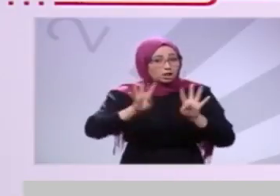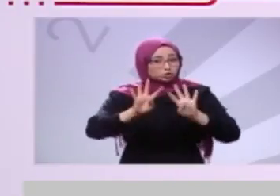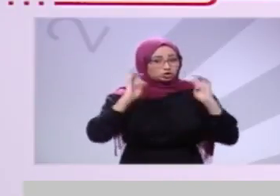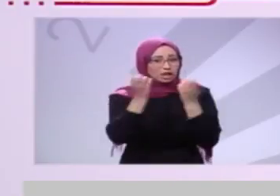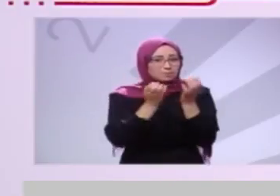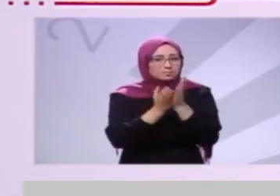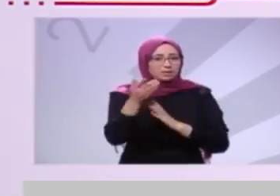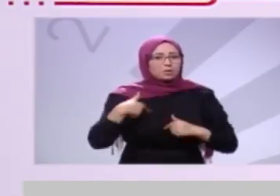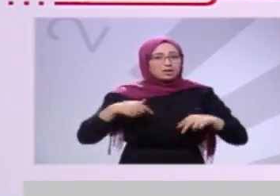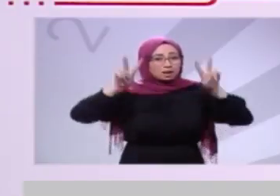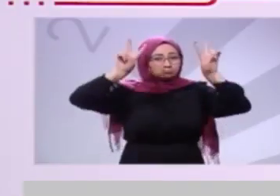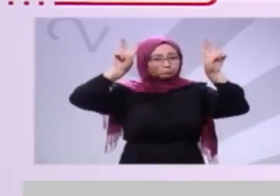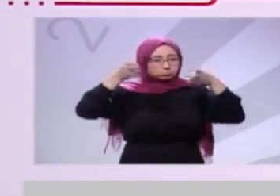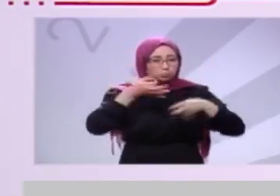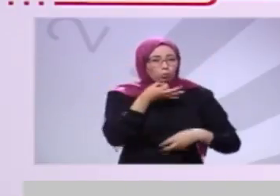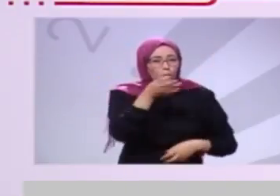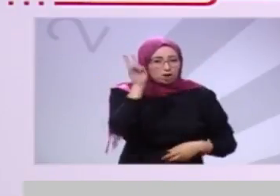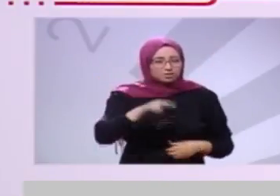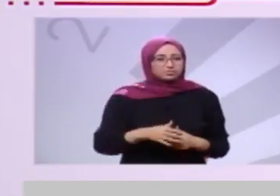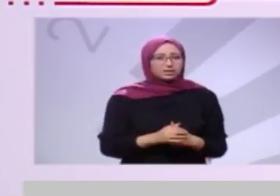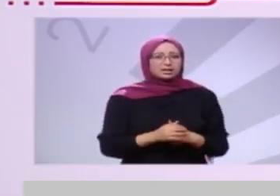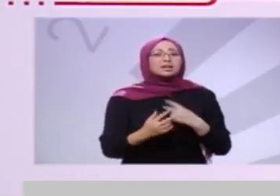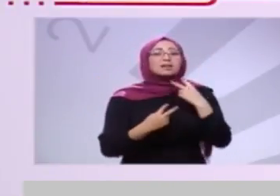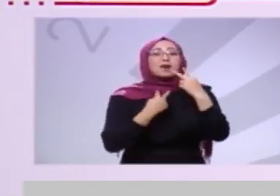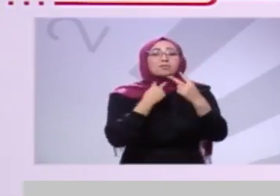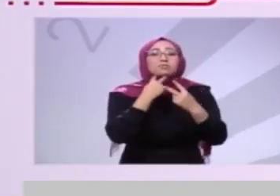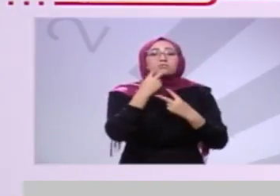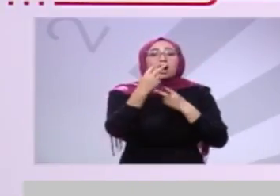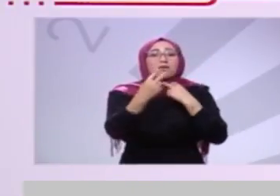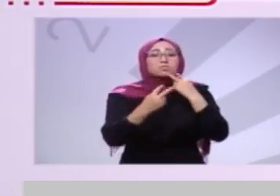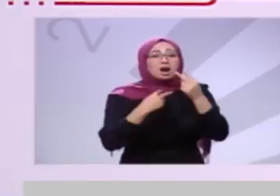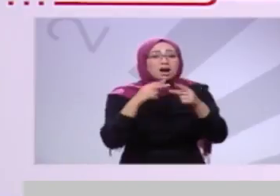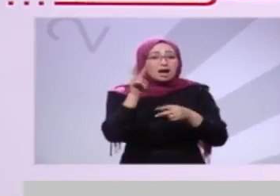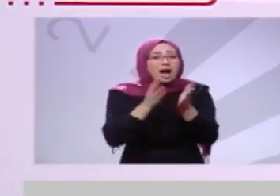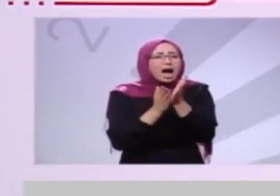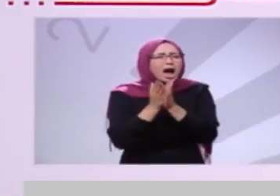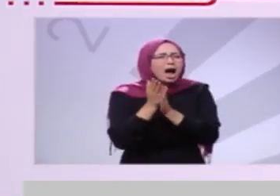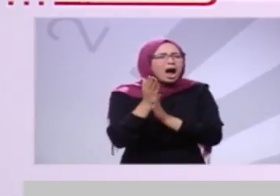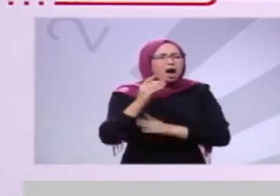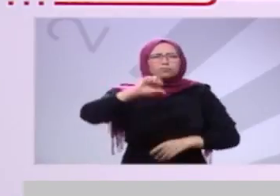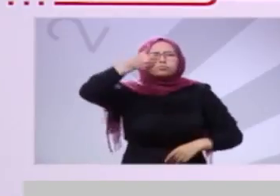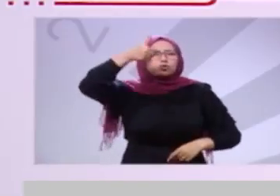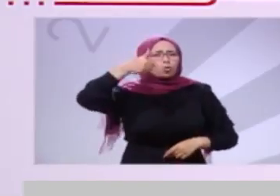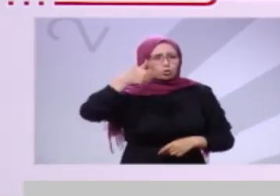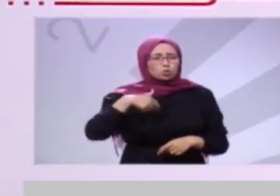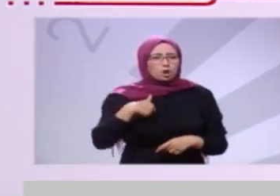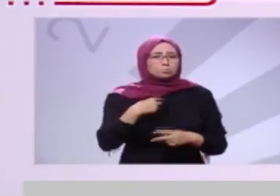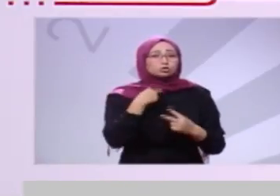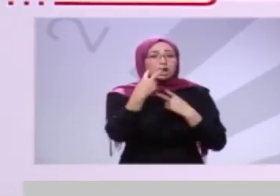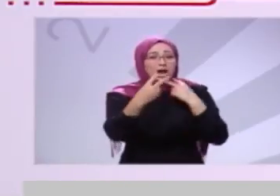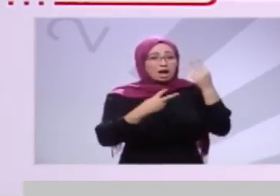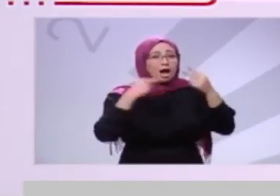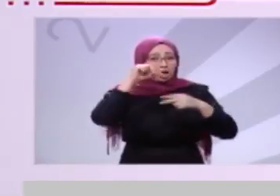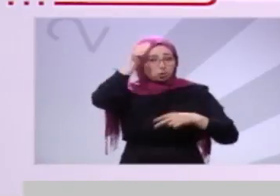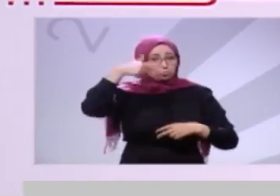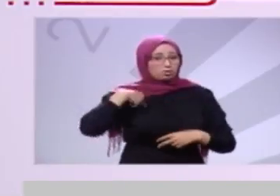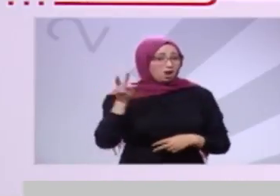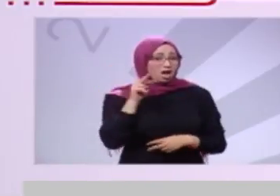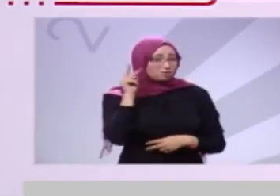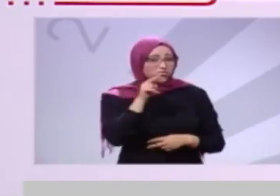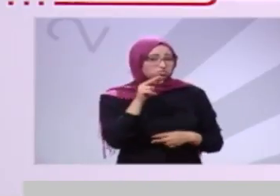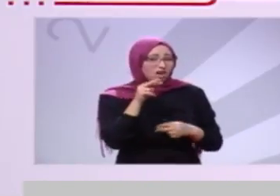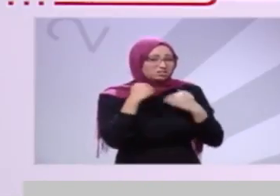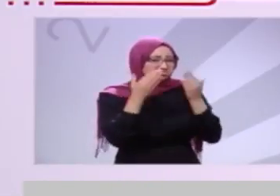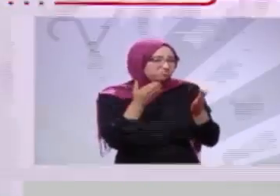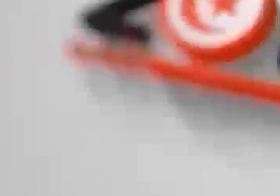فما قولا نحب نختم بها ديما لصوات الحق يجب تكون ديما عالية لكن مش ديما كل صوت عالي هو على حقه